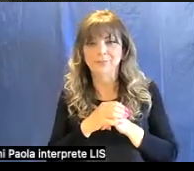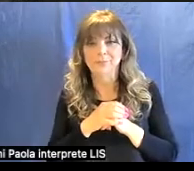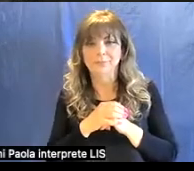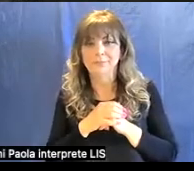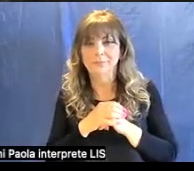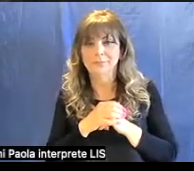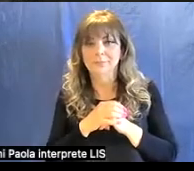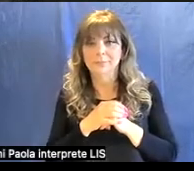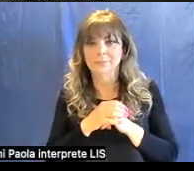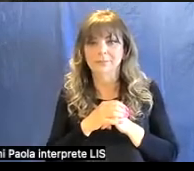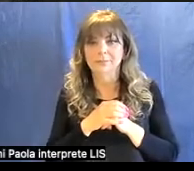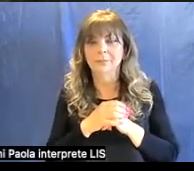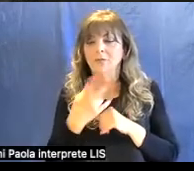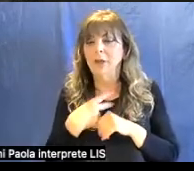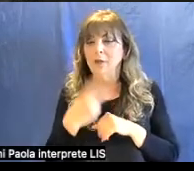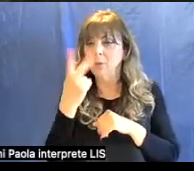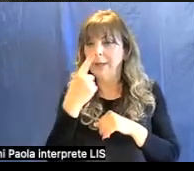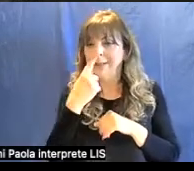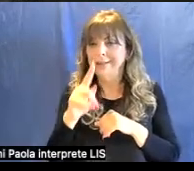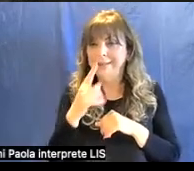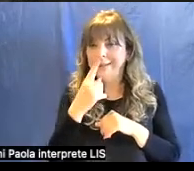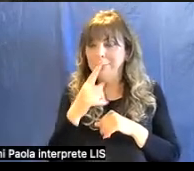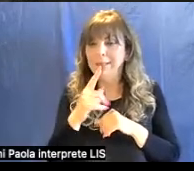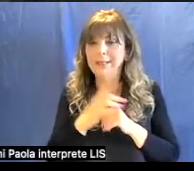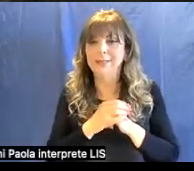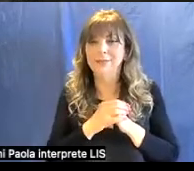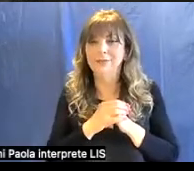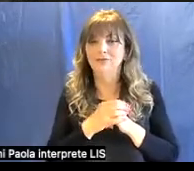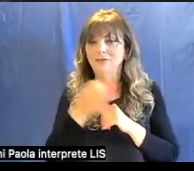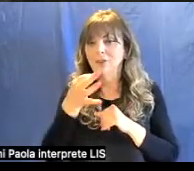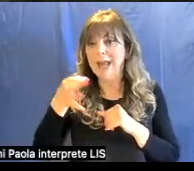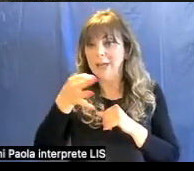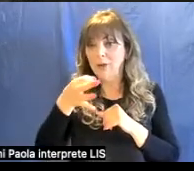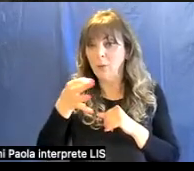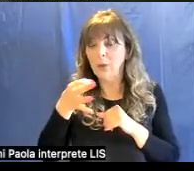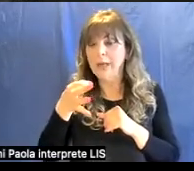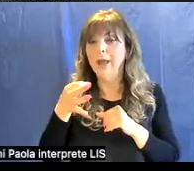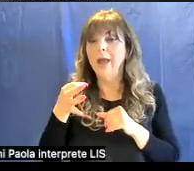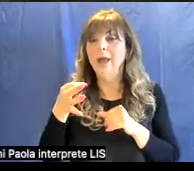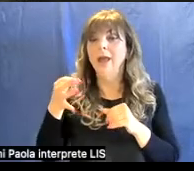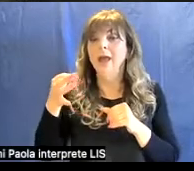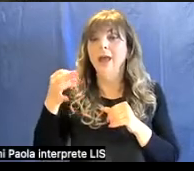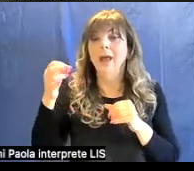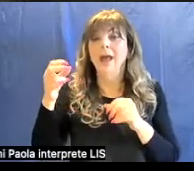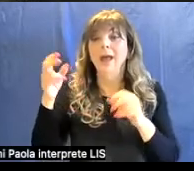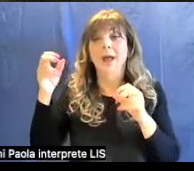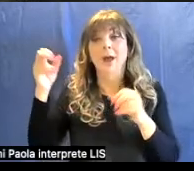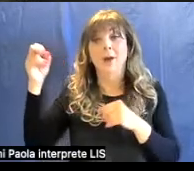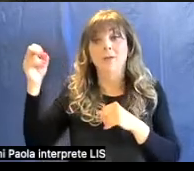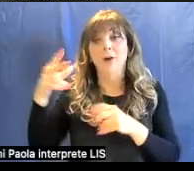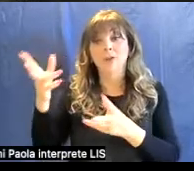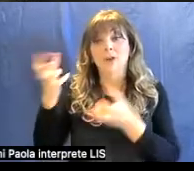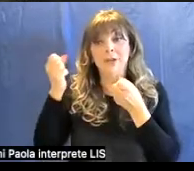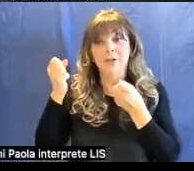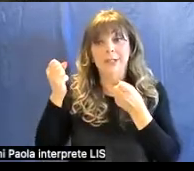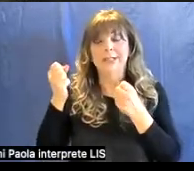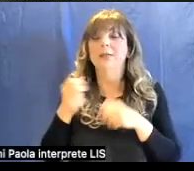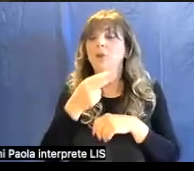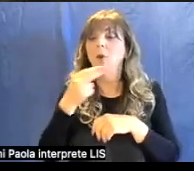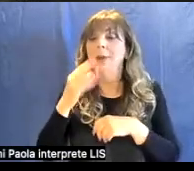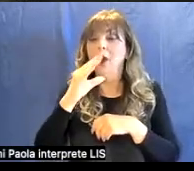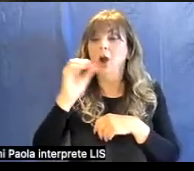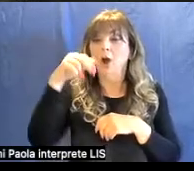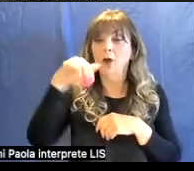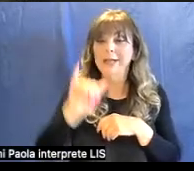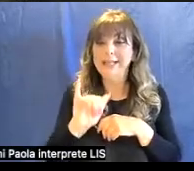Sono due tipologie di cellule fotoricettrici. Si chiamano coni e bastoncelli. I